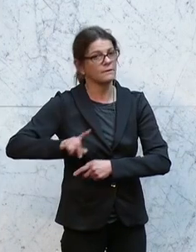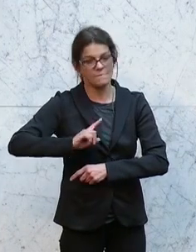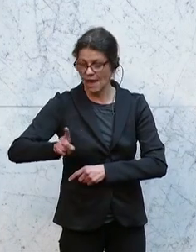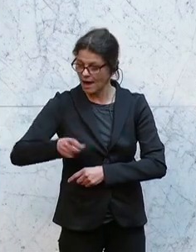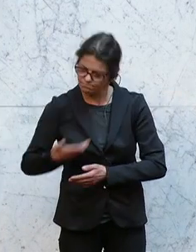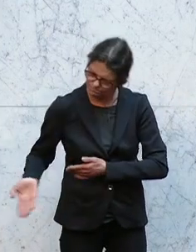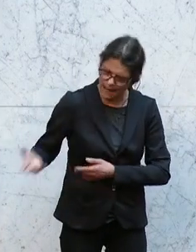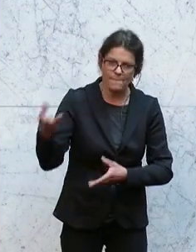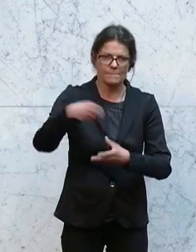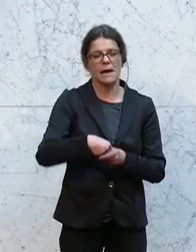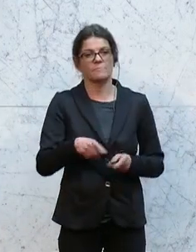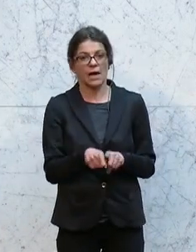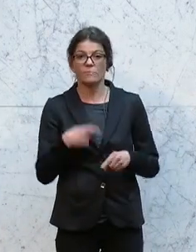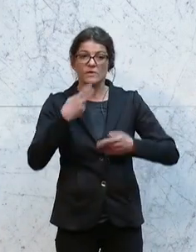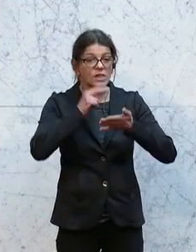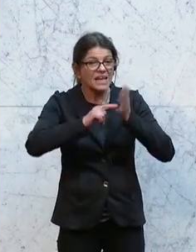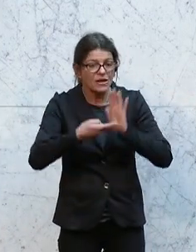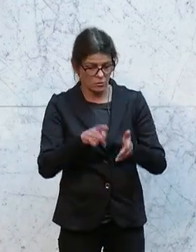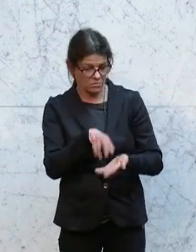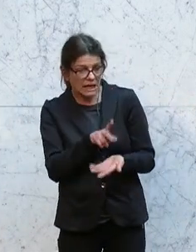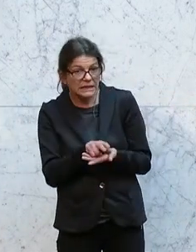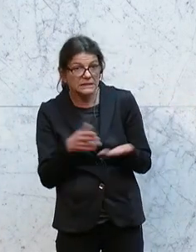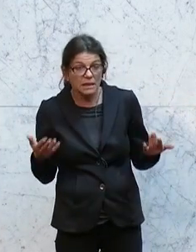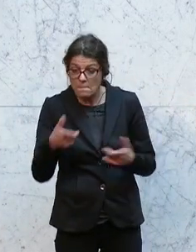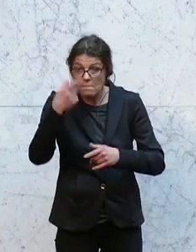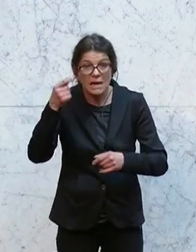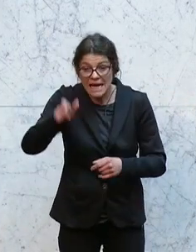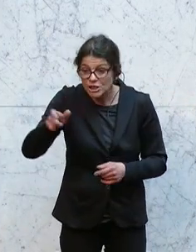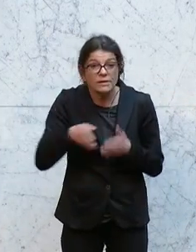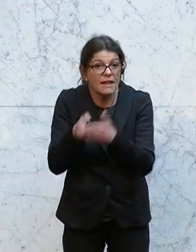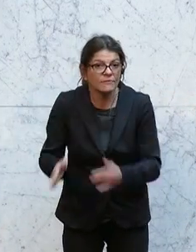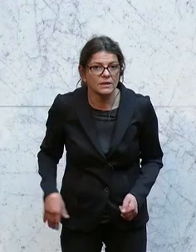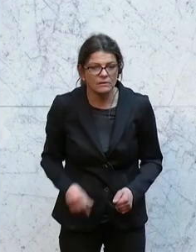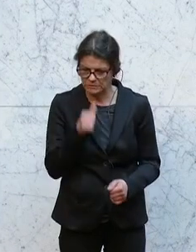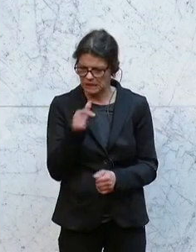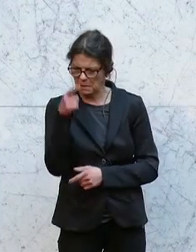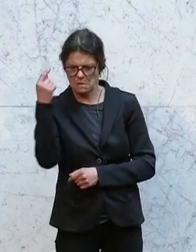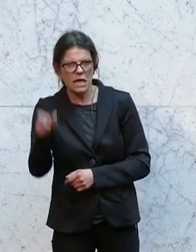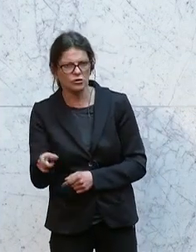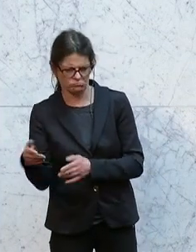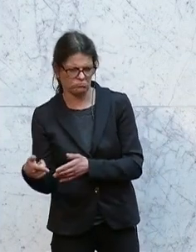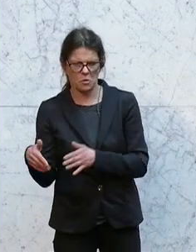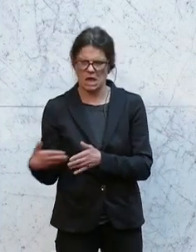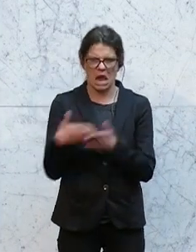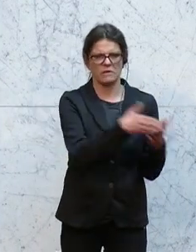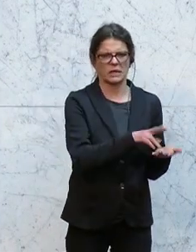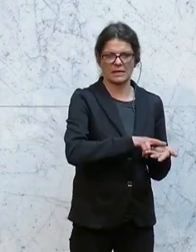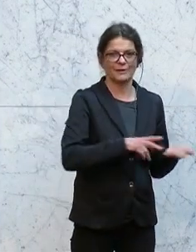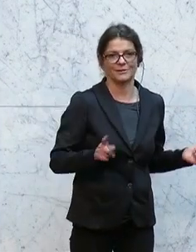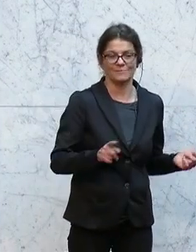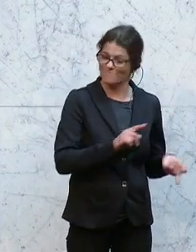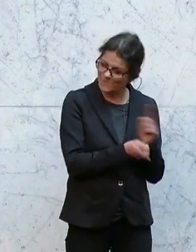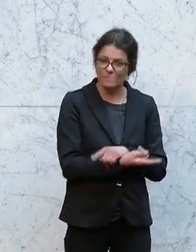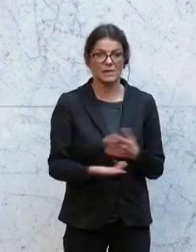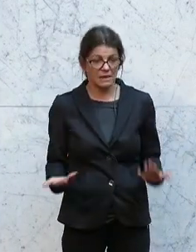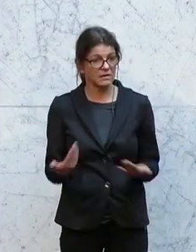Wir wollen, dass die Technologie und die Digitalisierung dem Menschen dient und nicht der Mensch der Digitalisierung. Deswegen ist